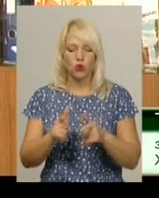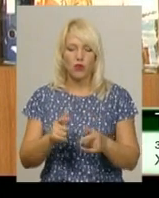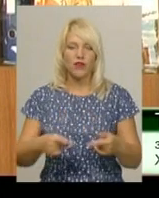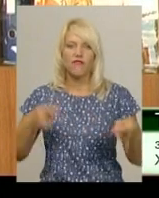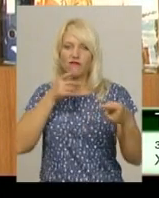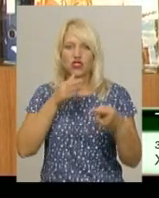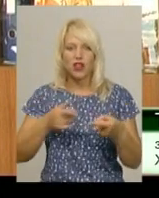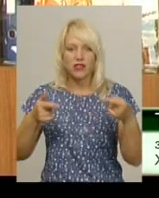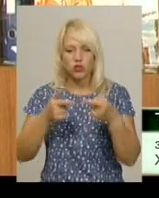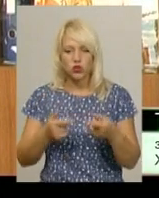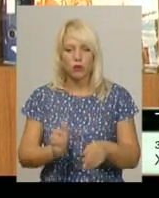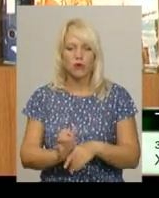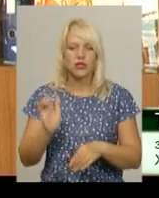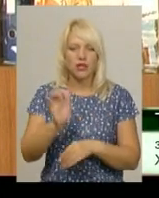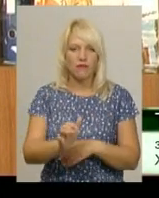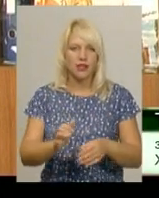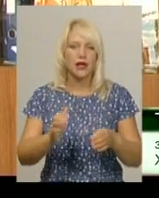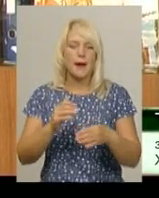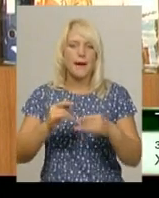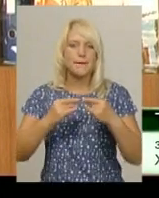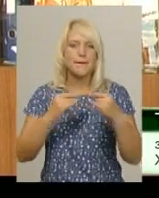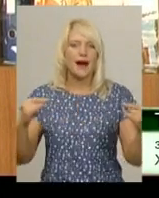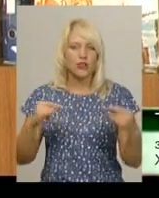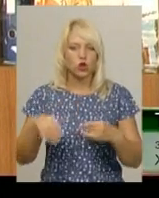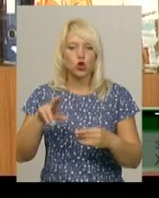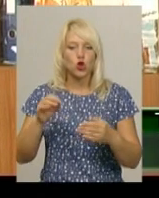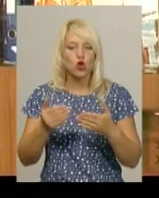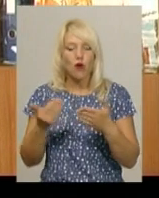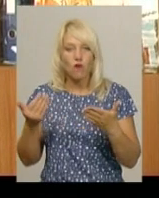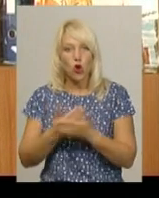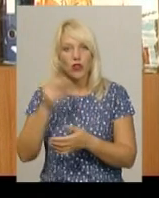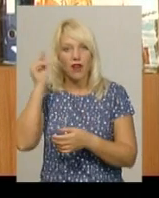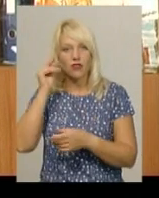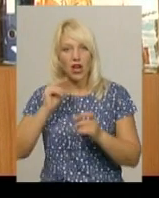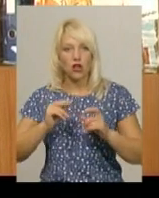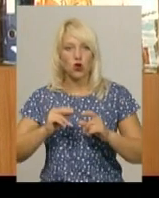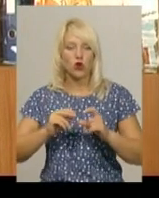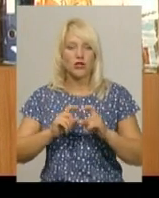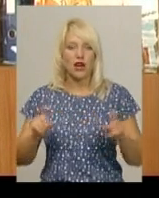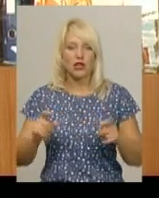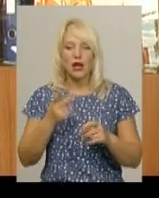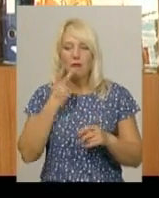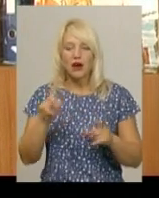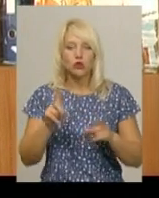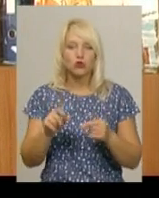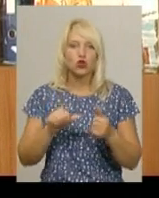парти до кожного навчального закладу, і ми бачимо, що окремі навчальні заклади отримують обладнання і отримують меблі